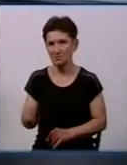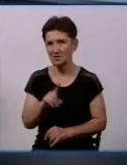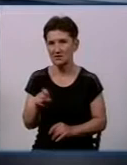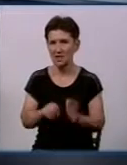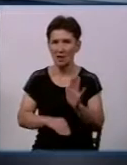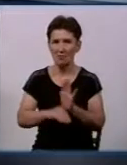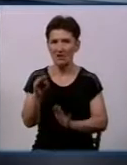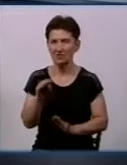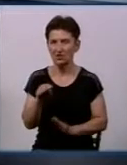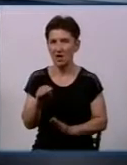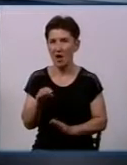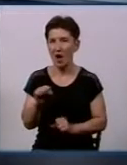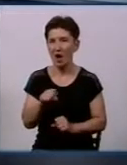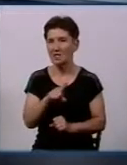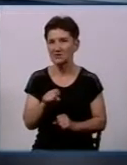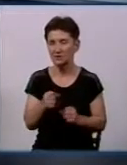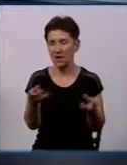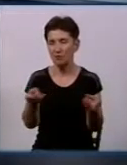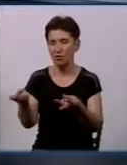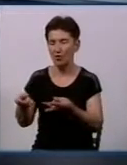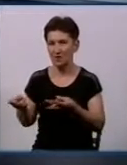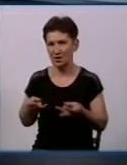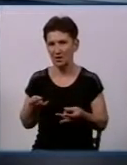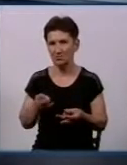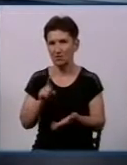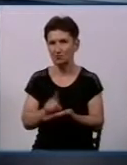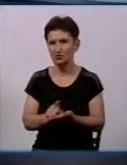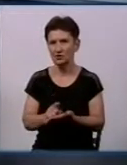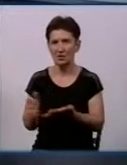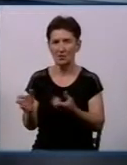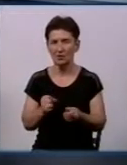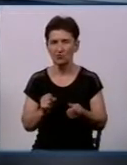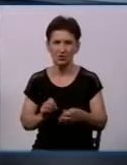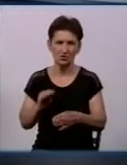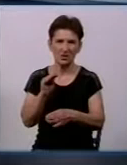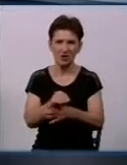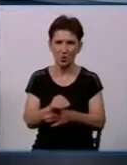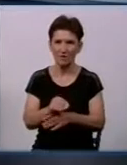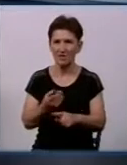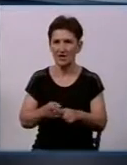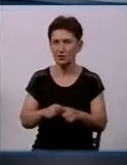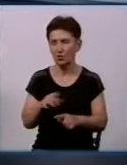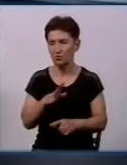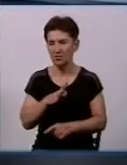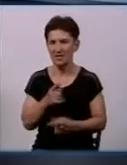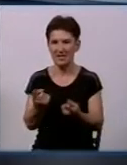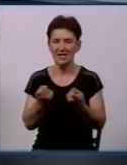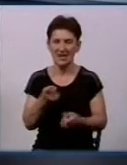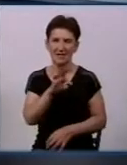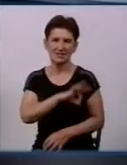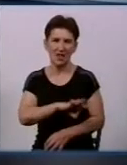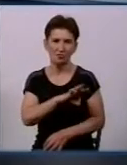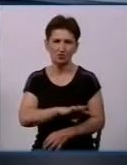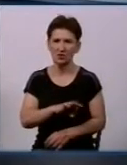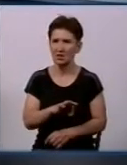номером викликом, а за потреби вони можуть залучити додаткову силу і засобу, який було залучено для того, щоб забезпечити